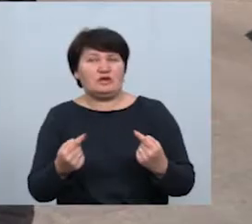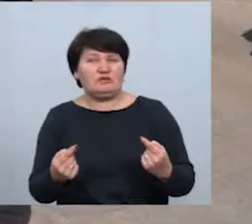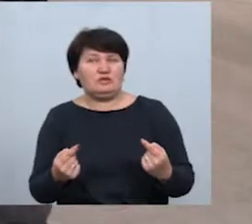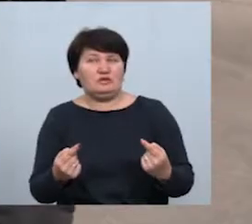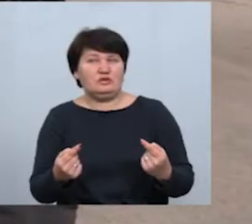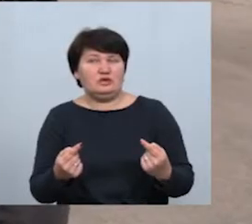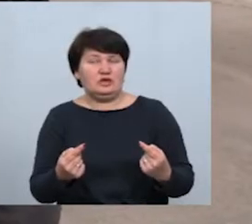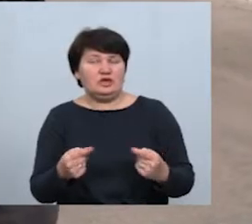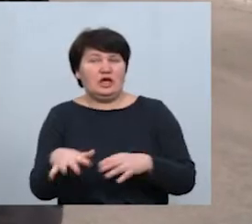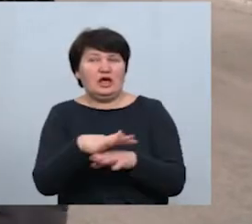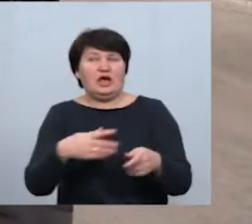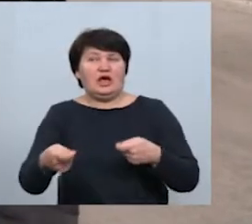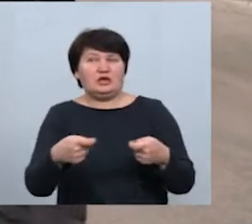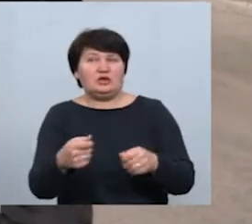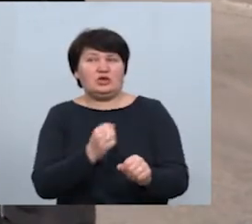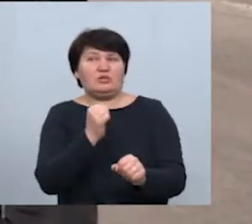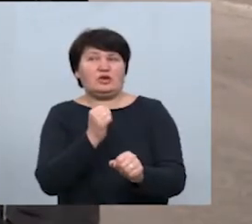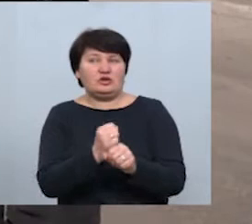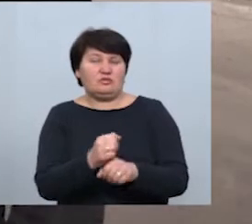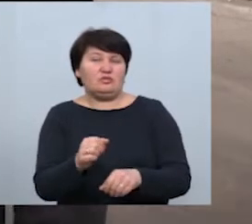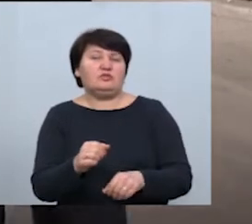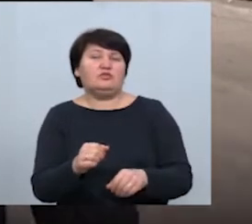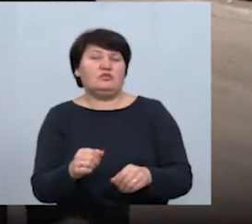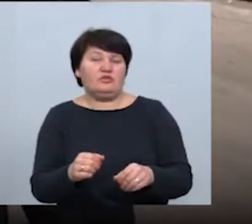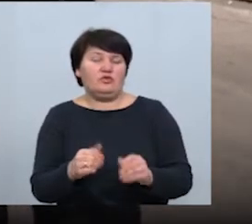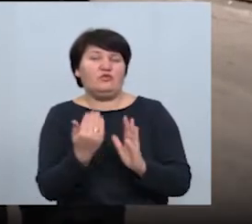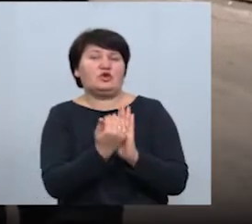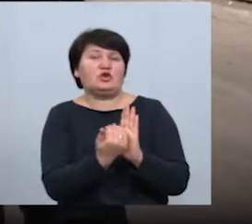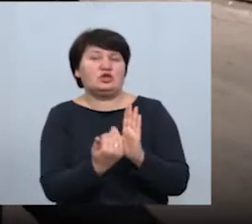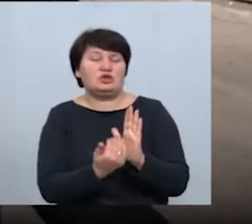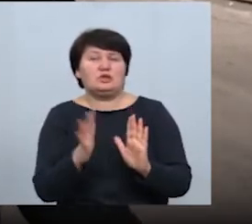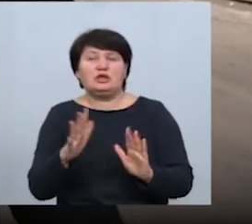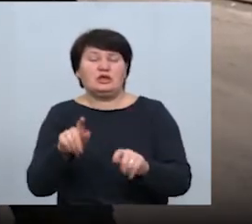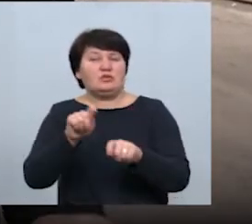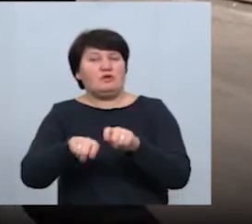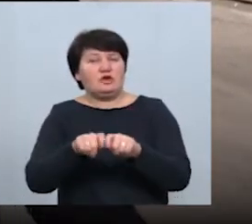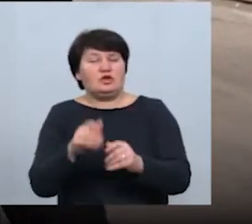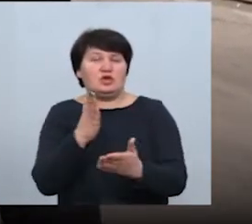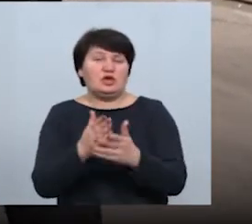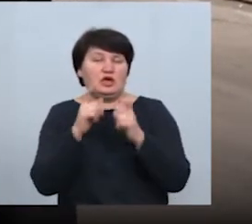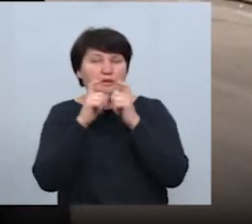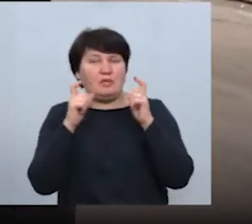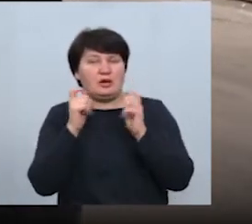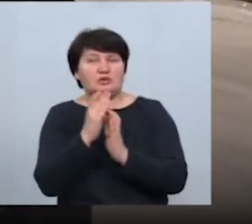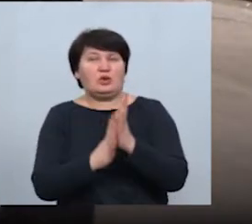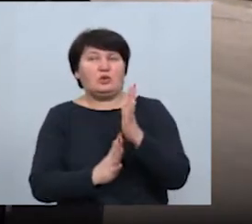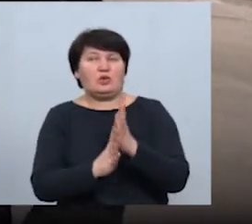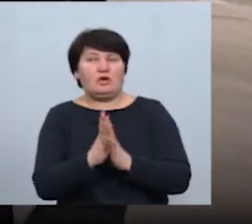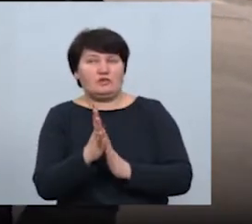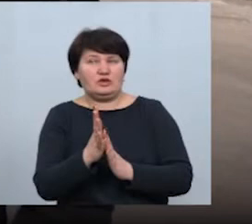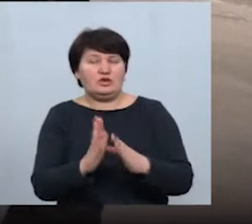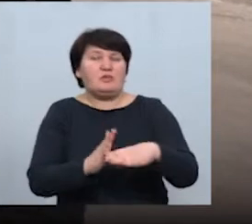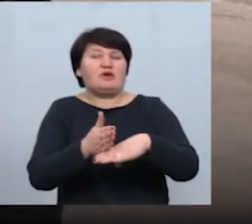Ринок працює в повноцінному режимі, тільки перевіряють, чи в тебе є маска, рукавички при вході,